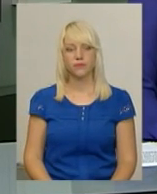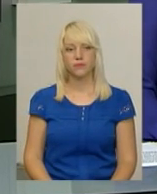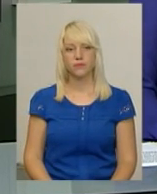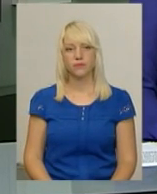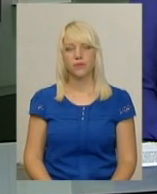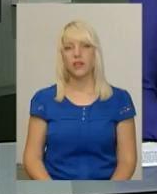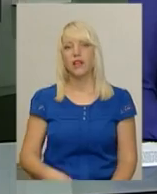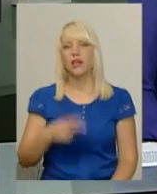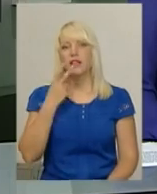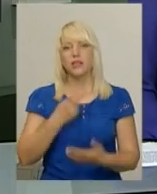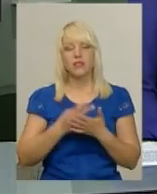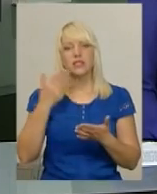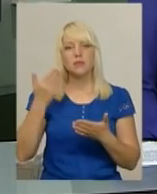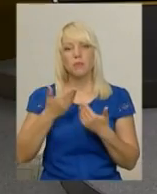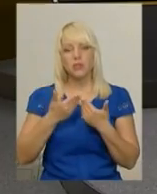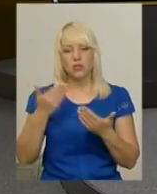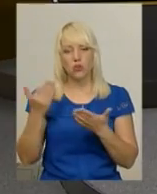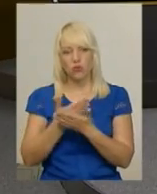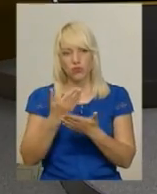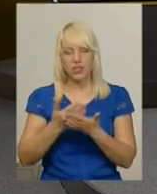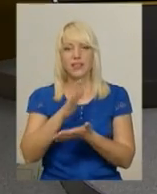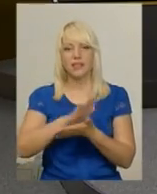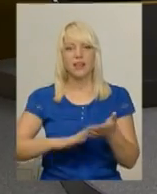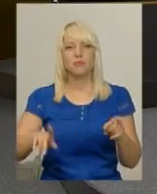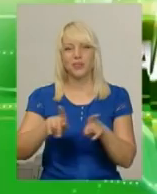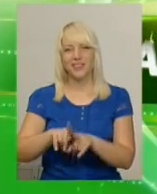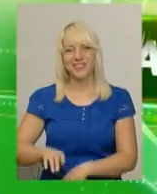Ви дивитесь підсумковий випуск новин і далі про таке.